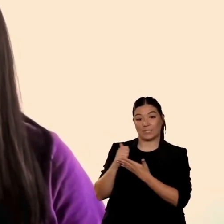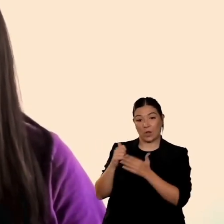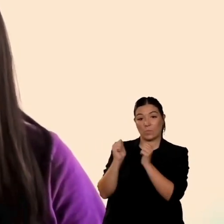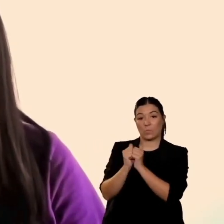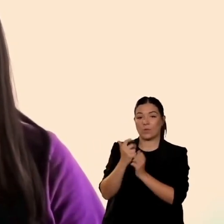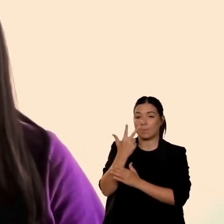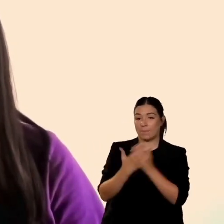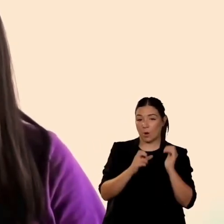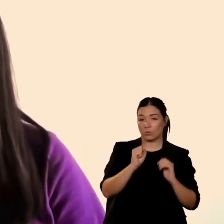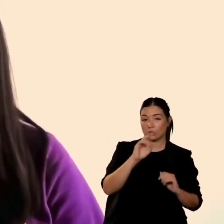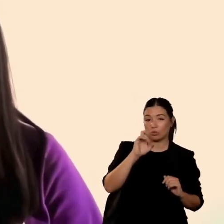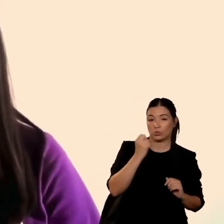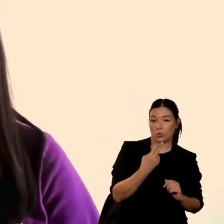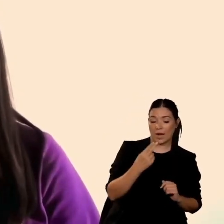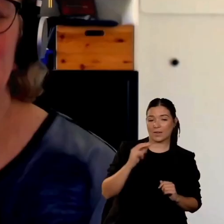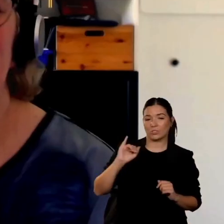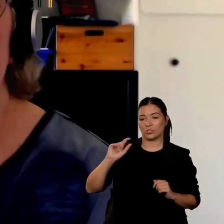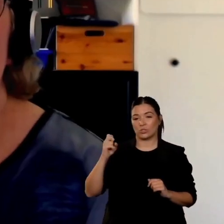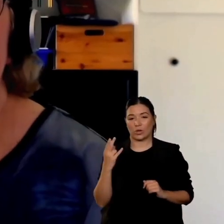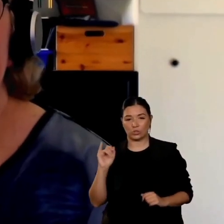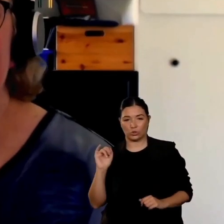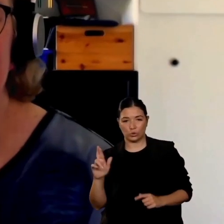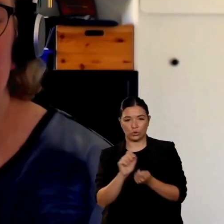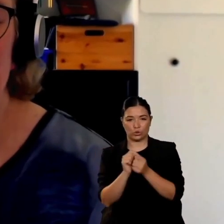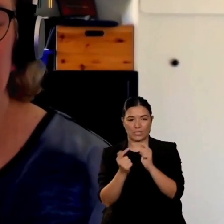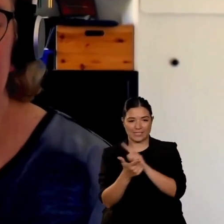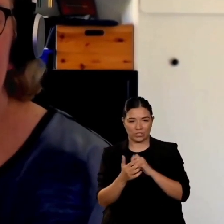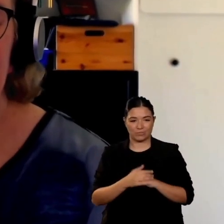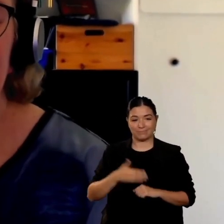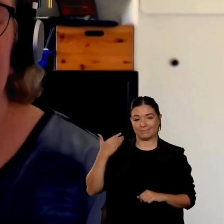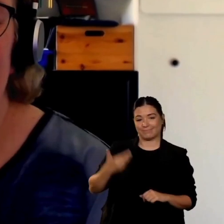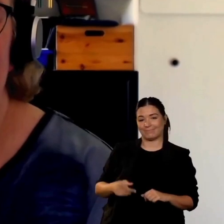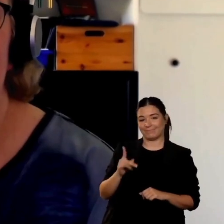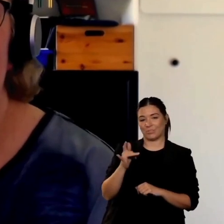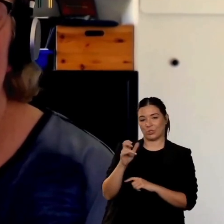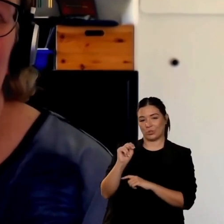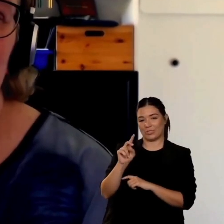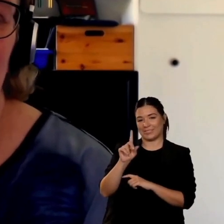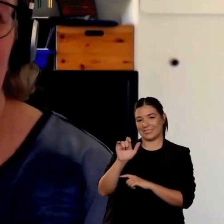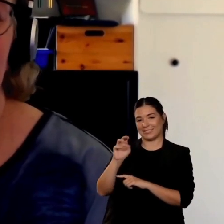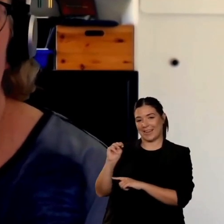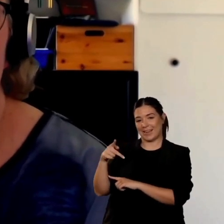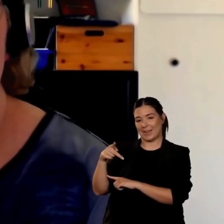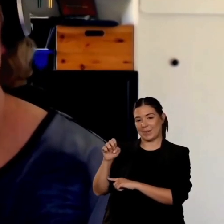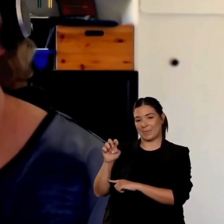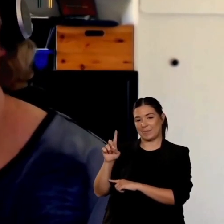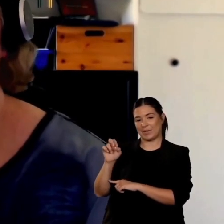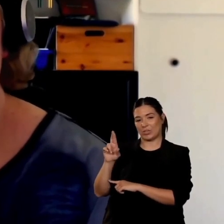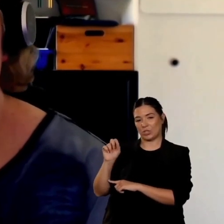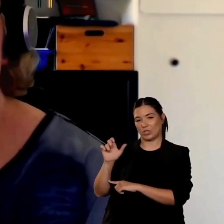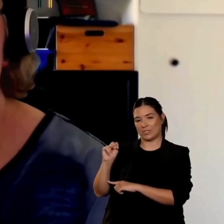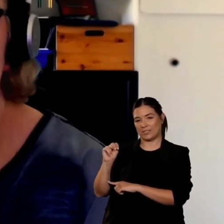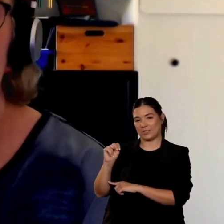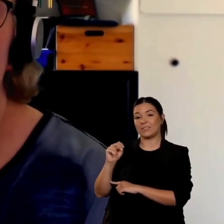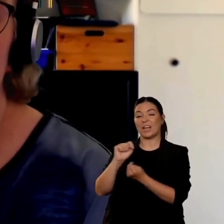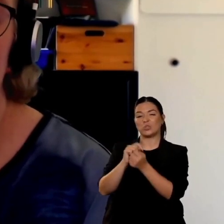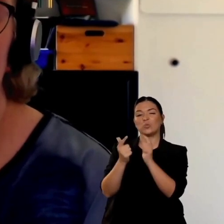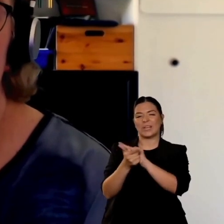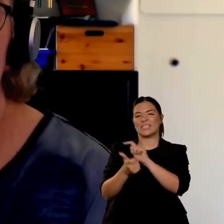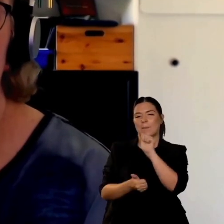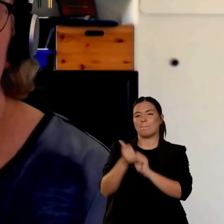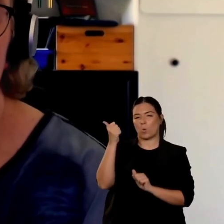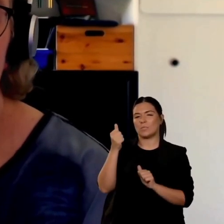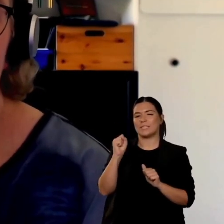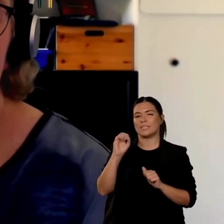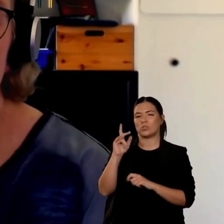al danese io non sono sicura se sono da 9 10 anni che ho iniziato con queste traduzioni di scratch e